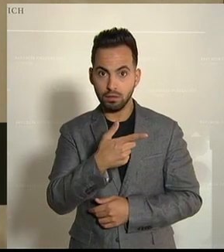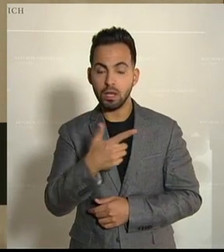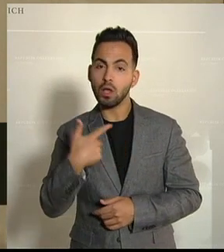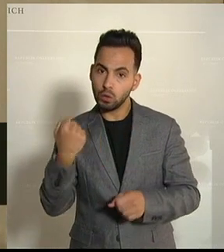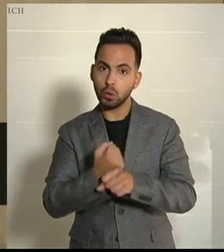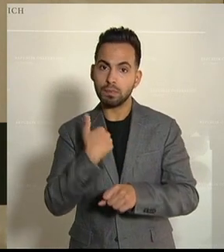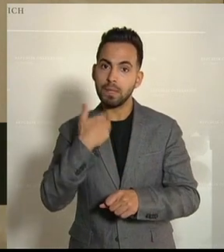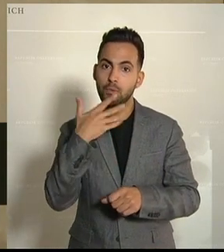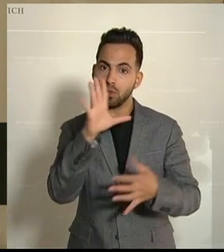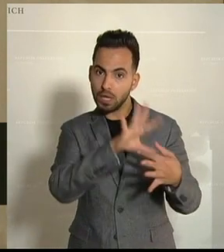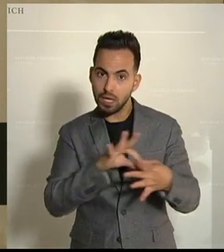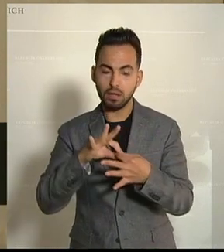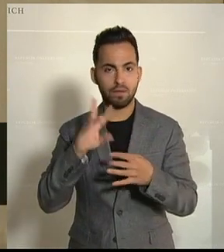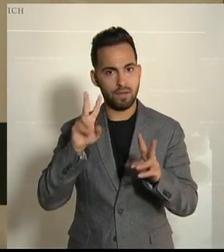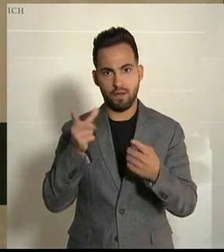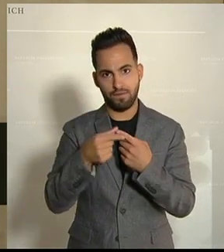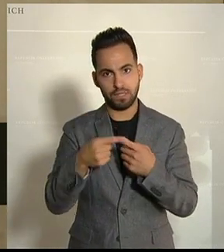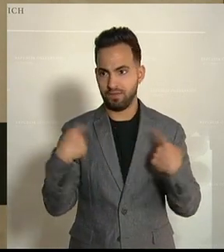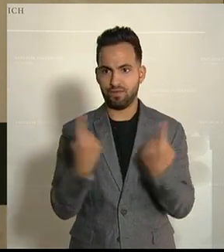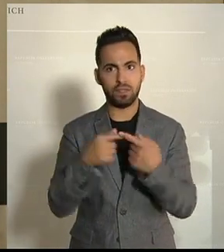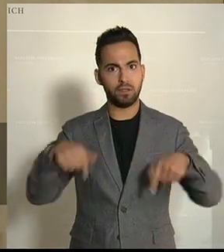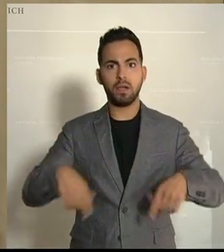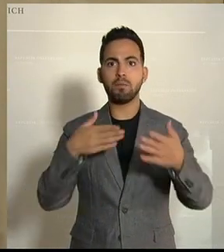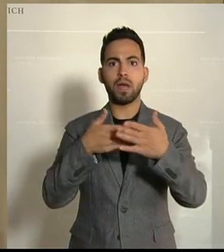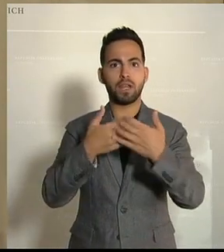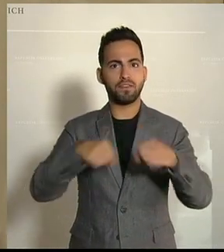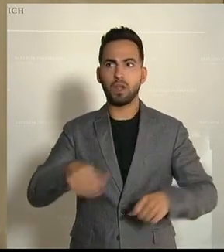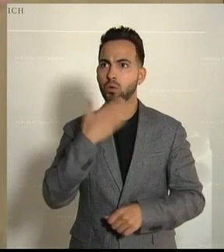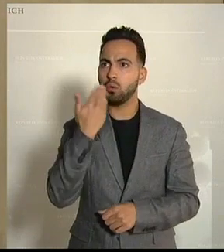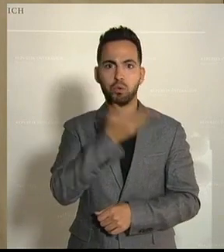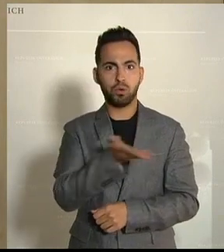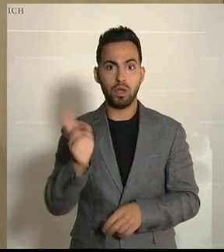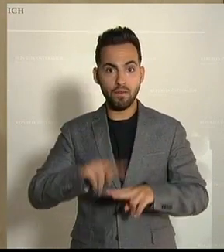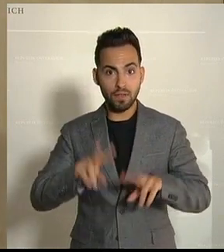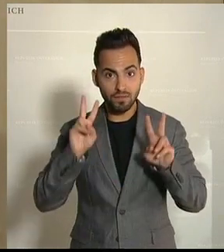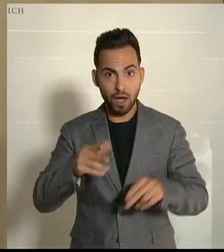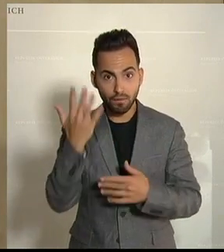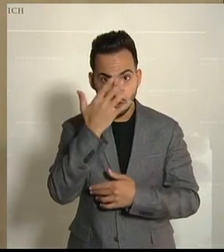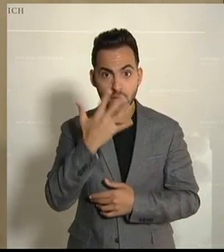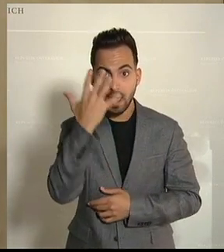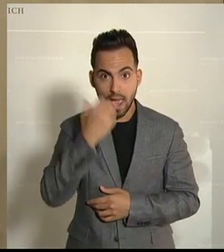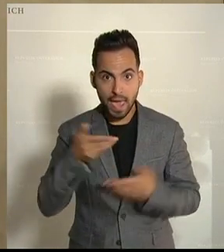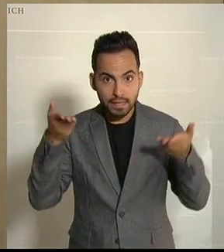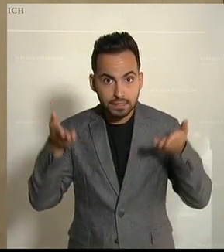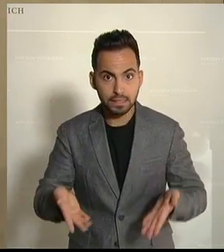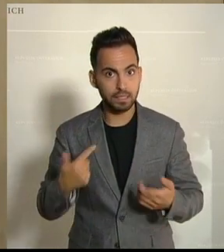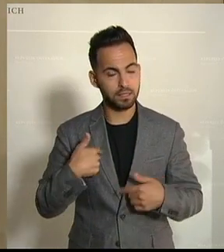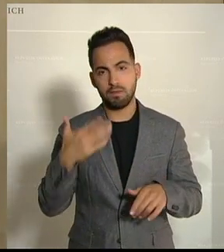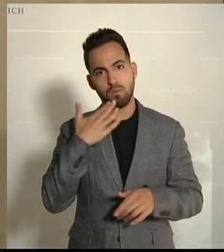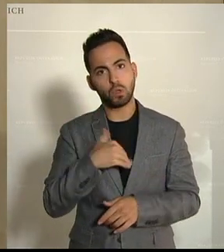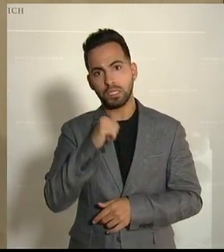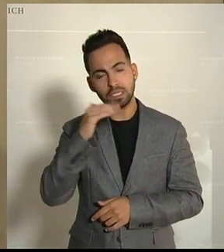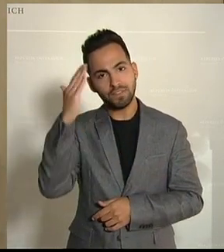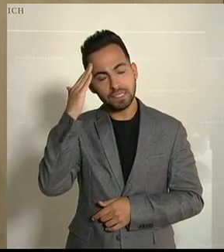herausnehmen, dass es trotzdem ein Witz ist, dass wir nicht barrierefrei in diesem Hause sind. Weil wenn wirklich ein Ernstfall gewesen wäre, möchte ich nicht wissen